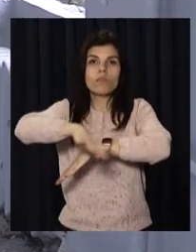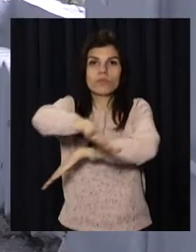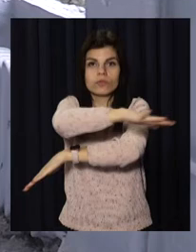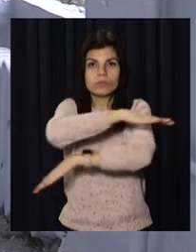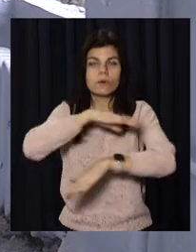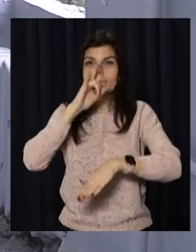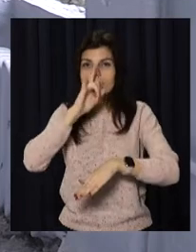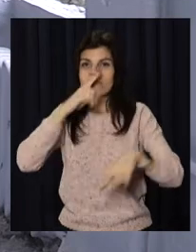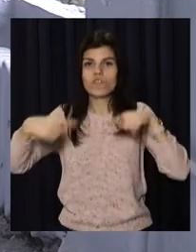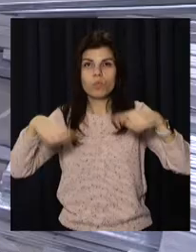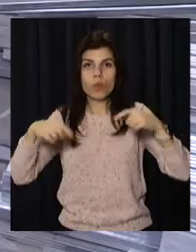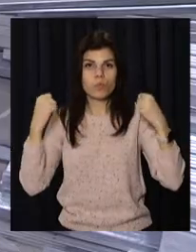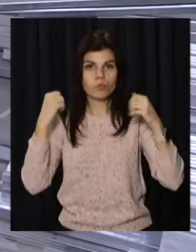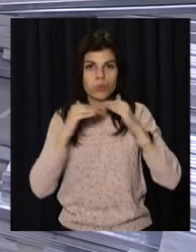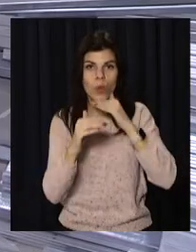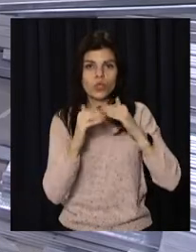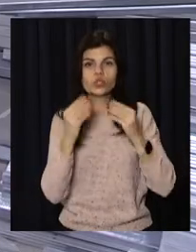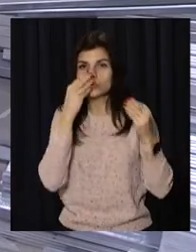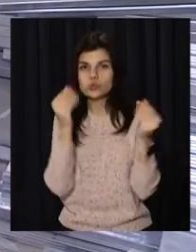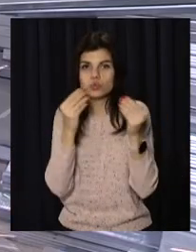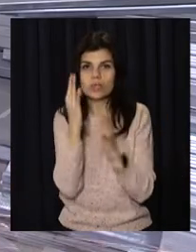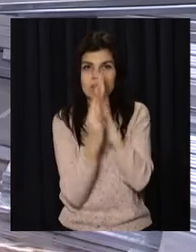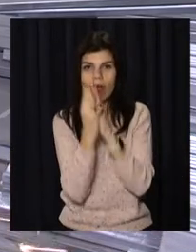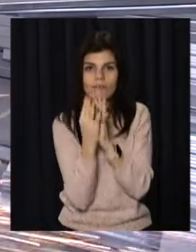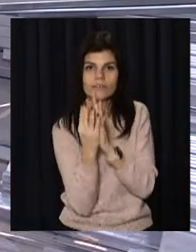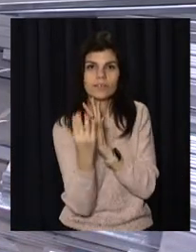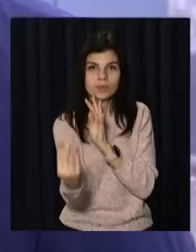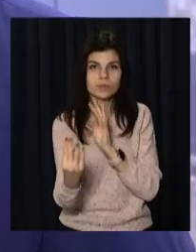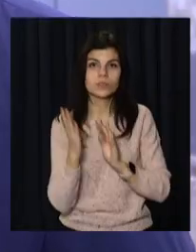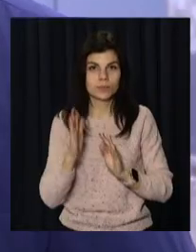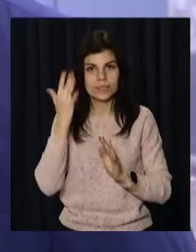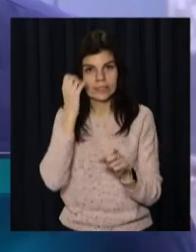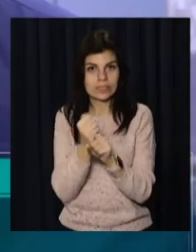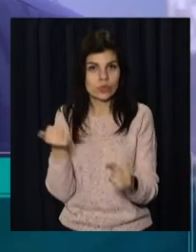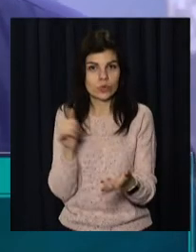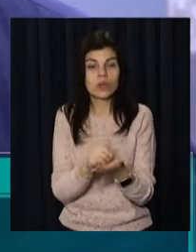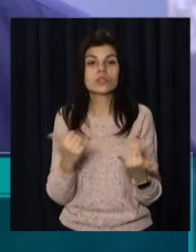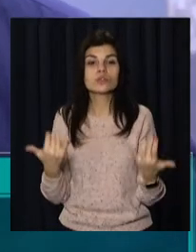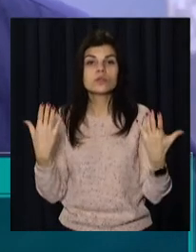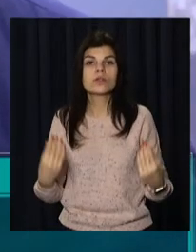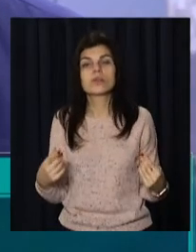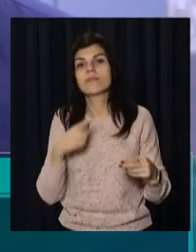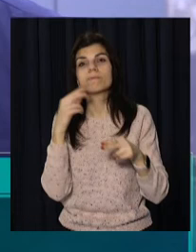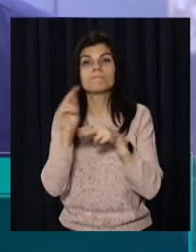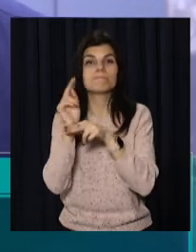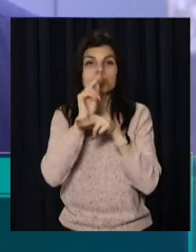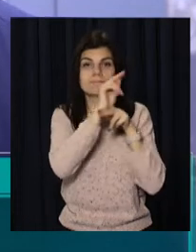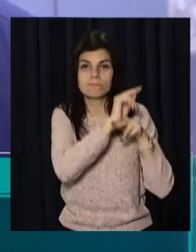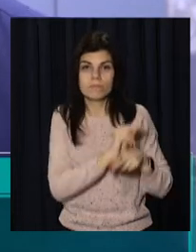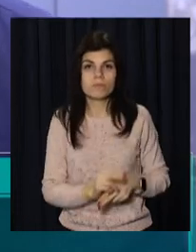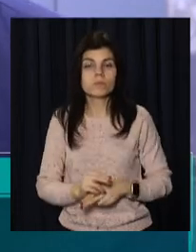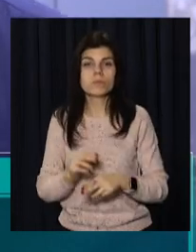облаштують мініфутбольне поле зі штучним покриттям. На сьогоднішній день виконані демонтажні роботи по основному